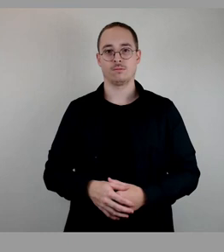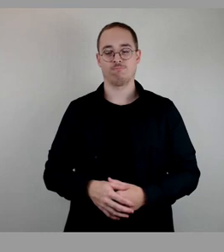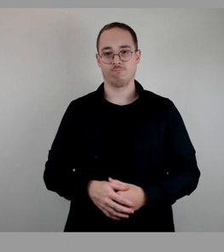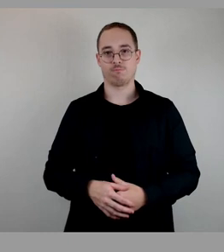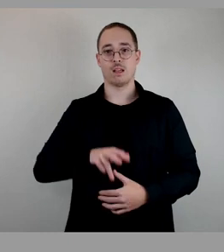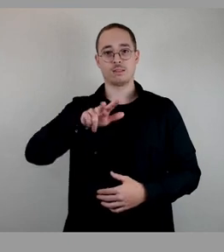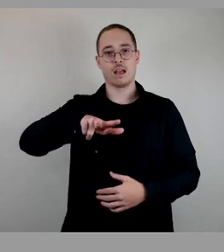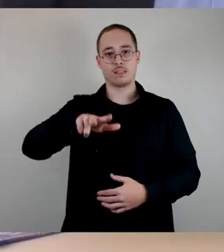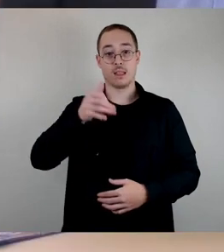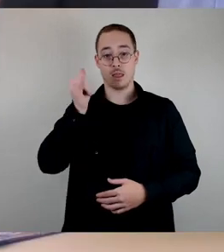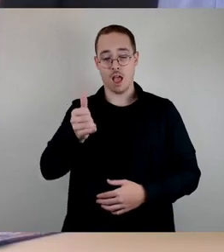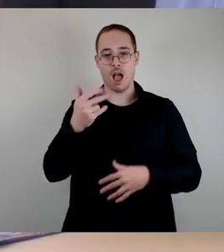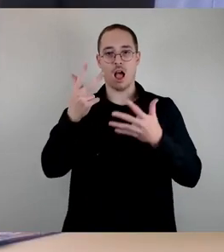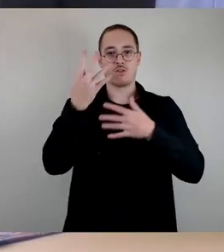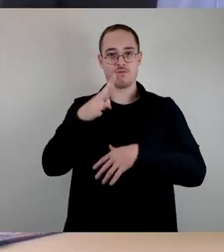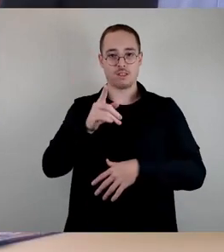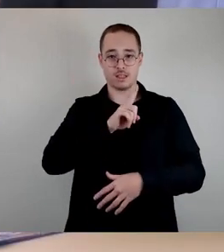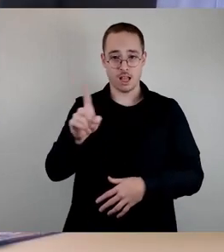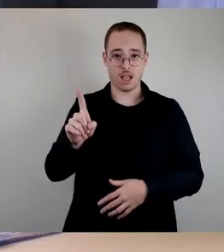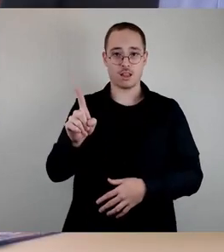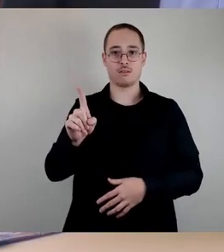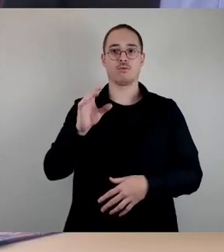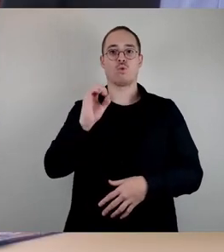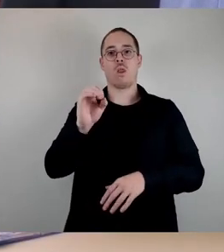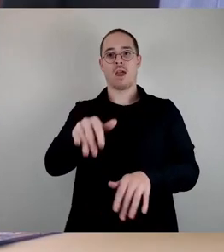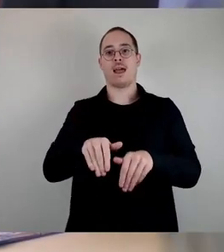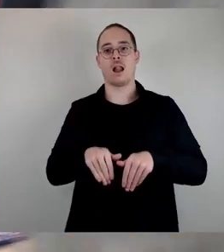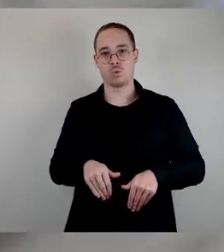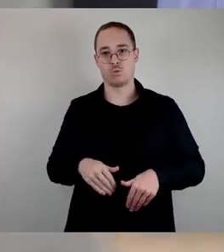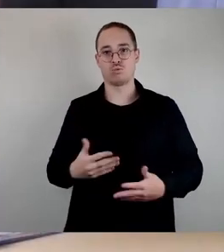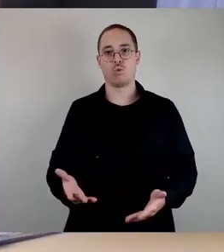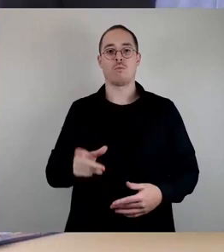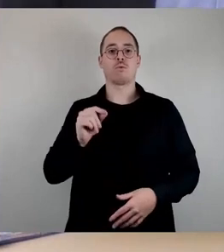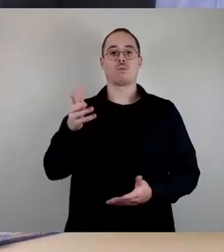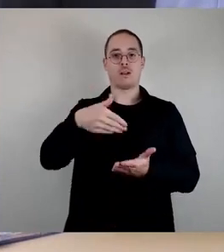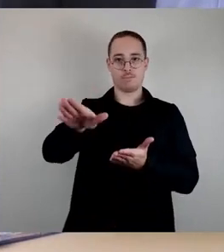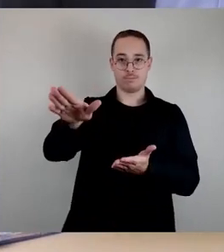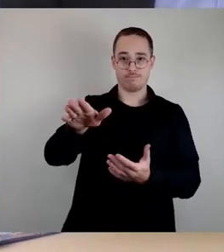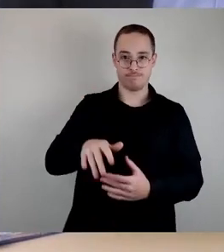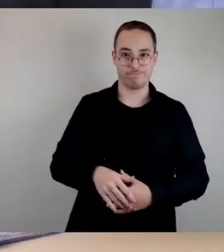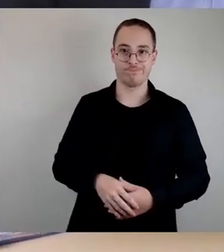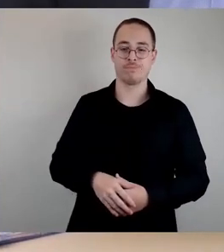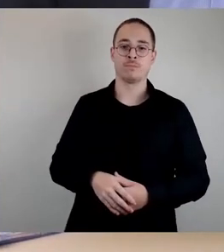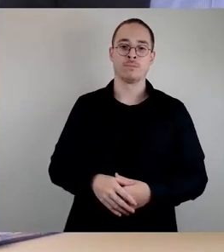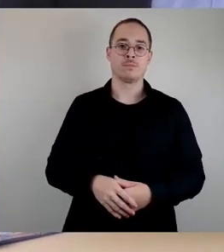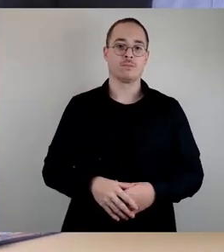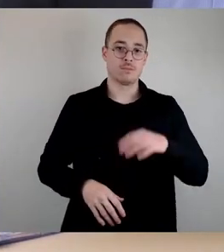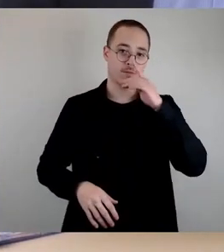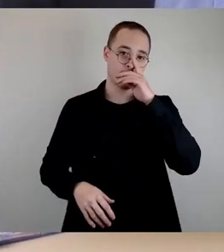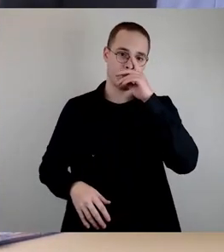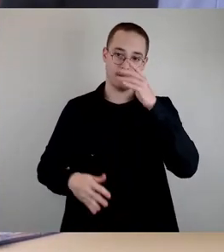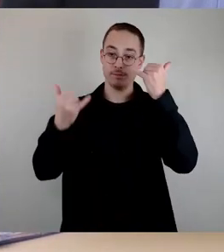13 Jahre, 48 Nein, keine Enthaltung. Damit hat es keine Mehrheit gefunden. Und wir starten jetzt